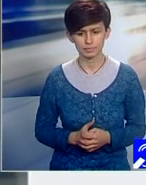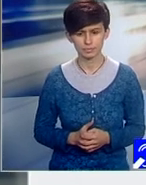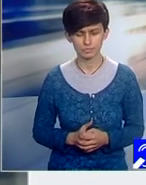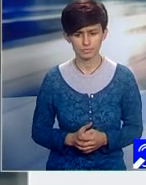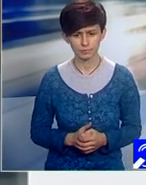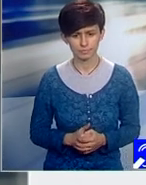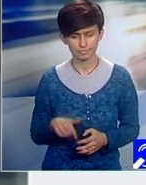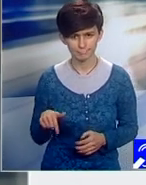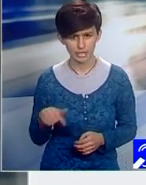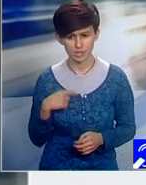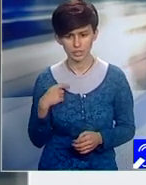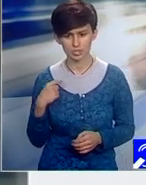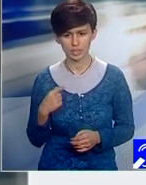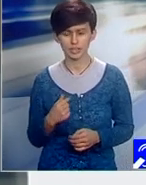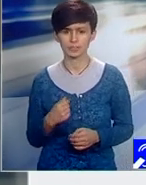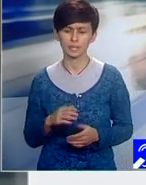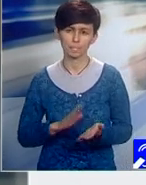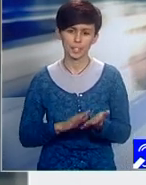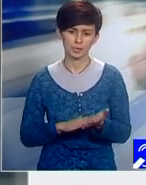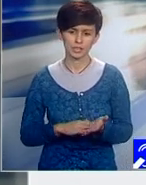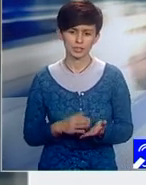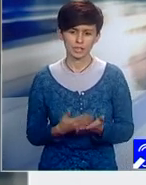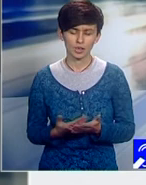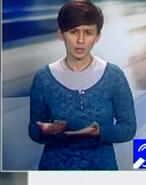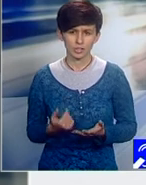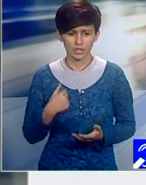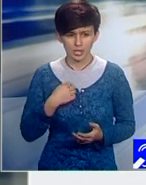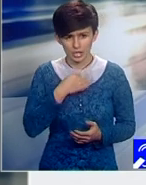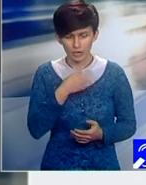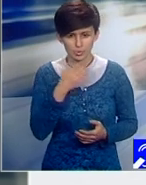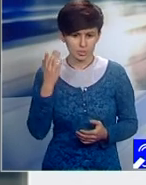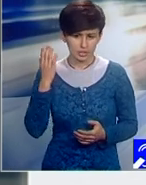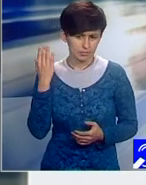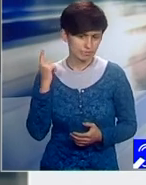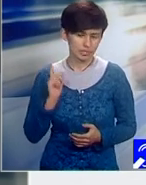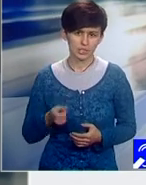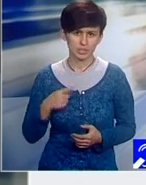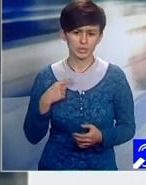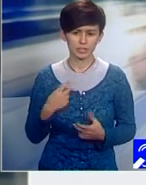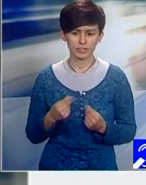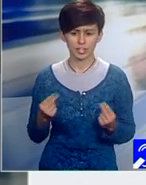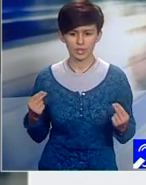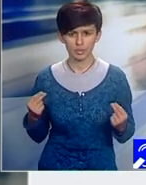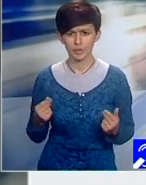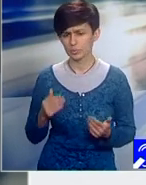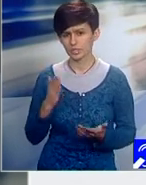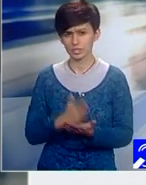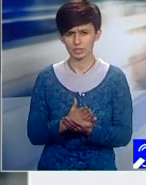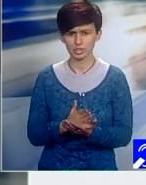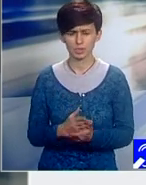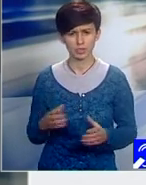Tocmai asta este motivul pentru care am spus. Ar trebui să existe mai multă unitate, mai multă determinare,